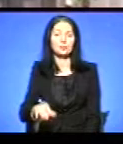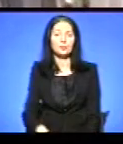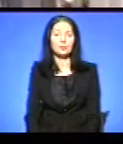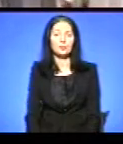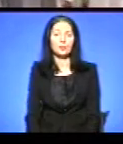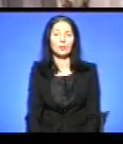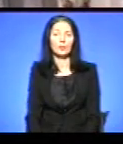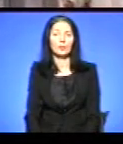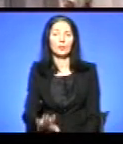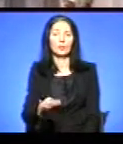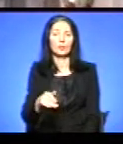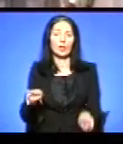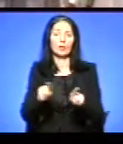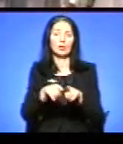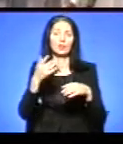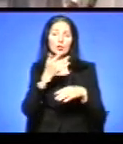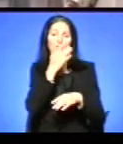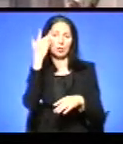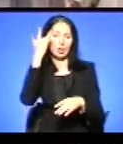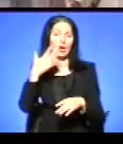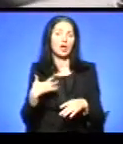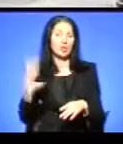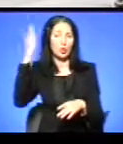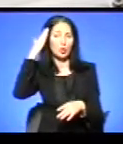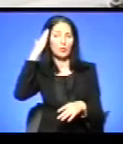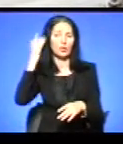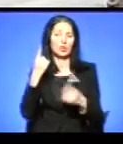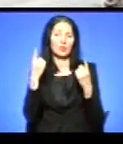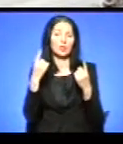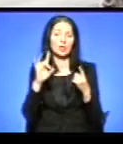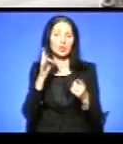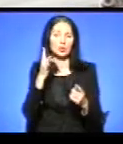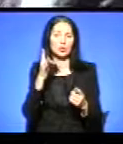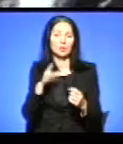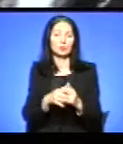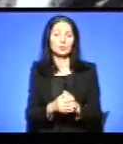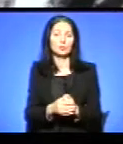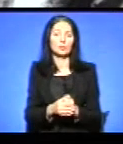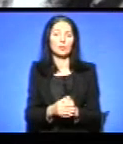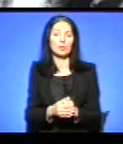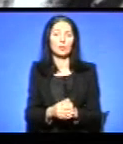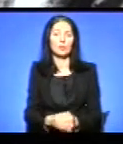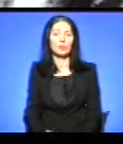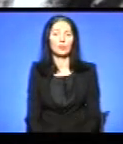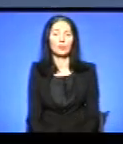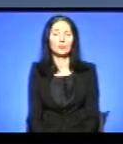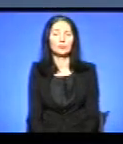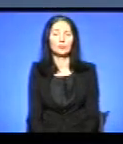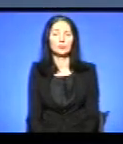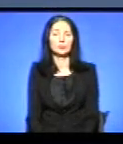І забійна рана голови великих розмірів. Світлана Шумна, Василь Панчук, новини.